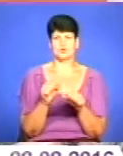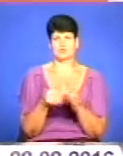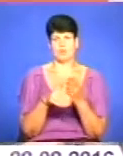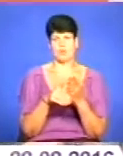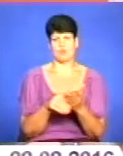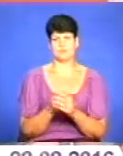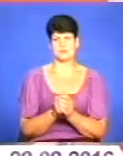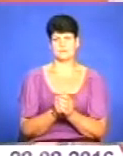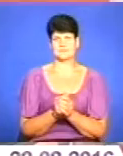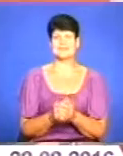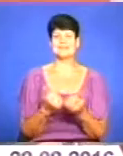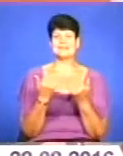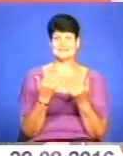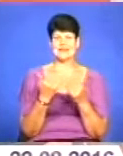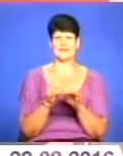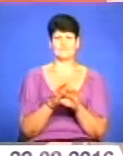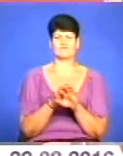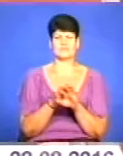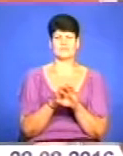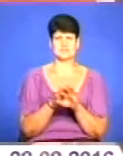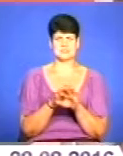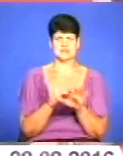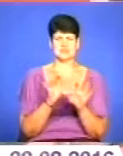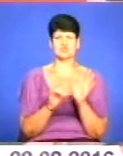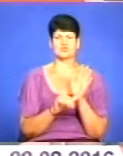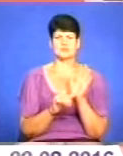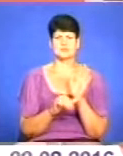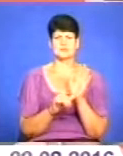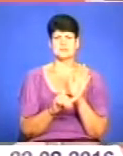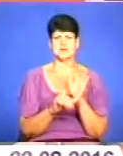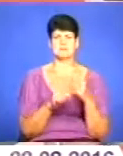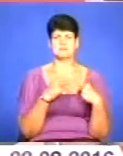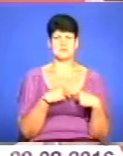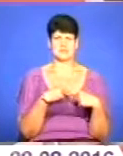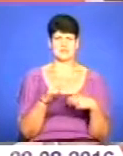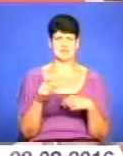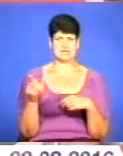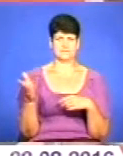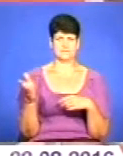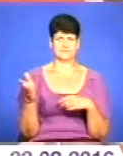Зараз в залі 60 працівників. Ми